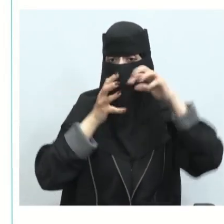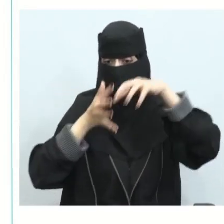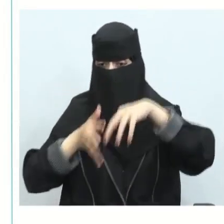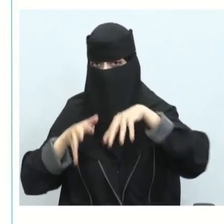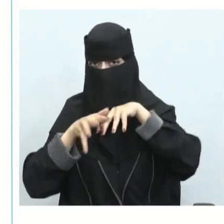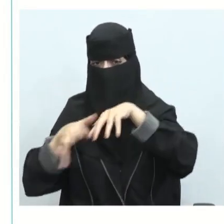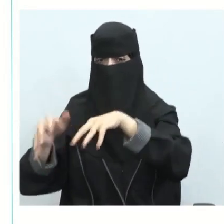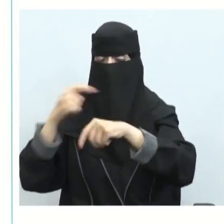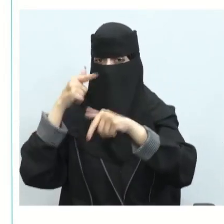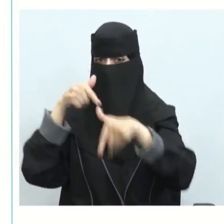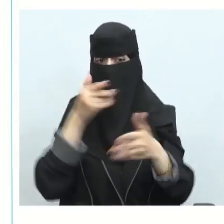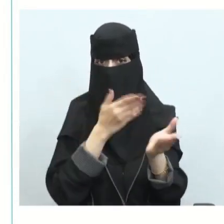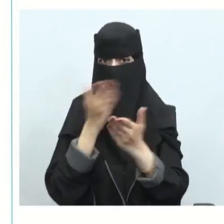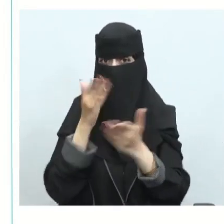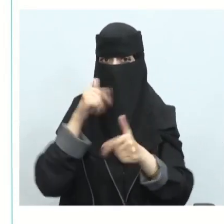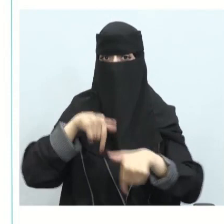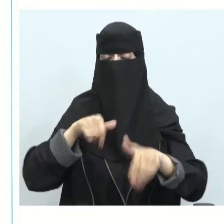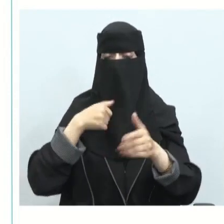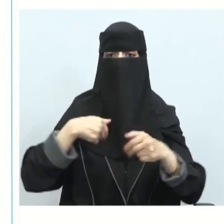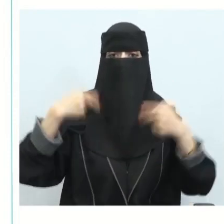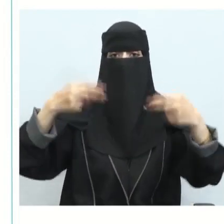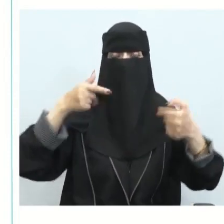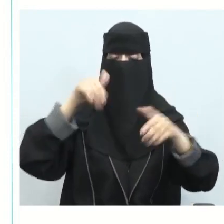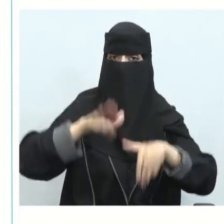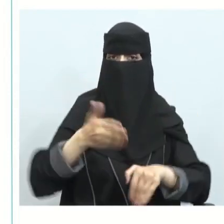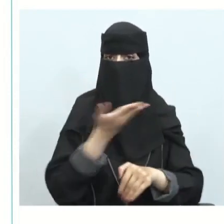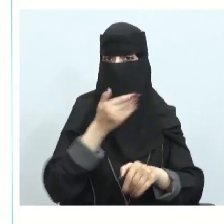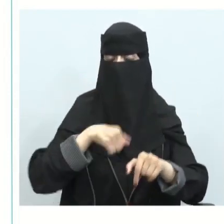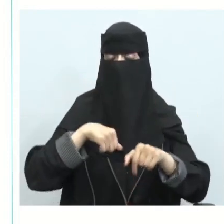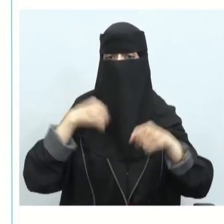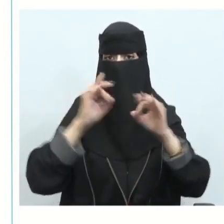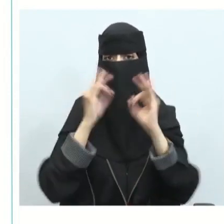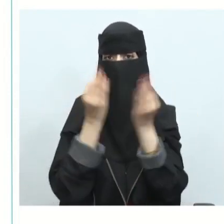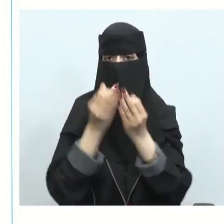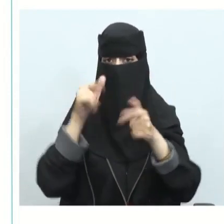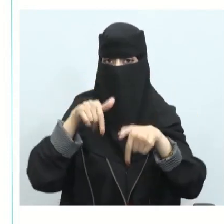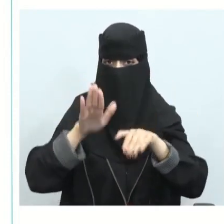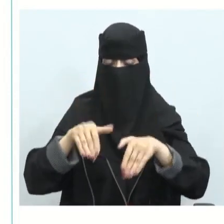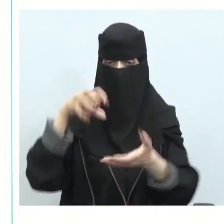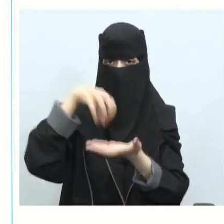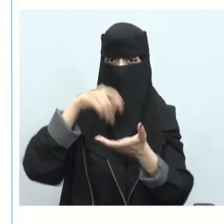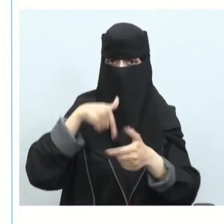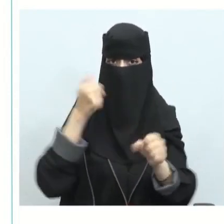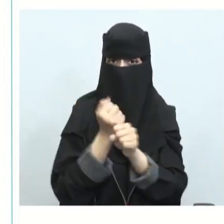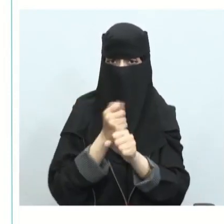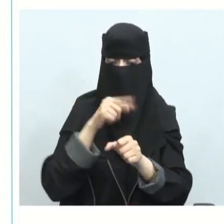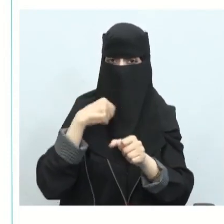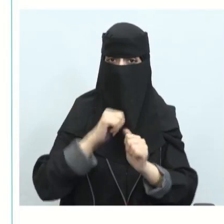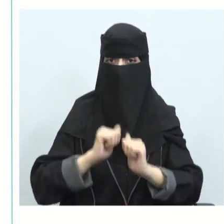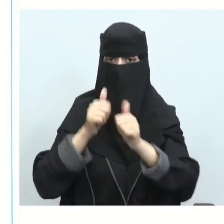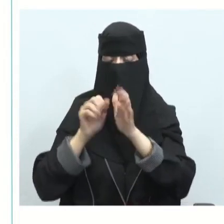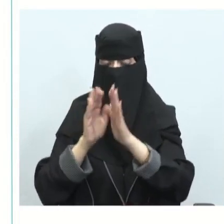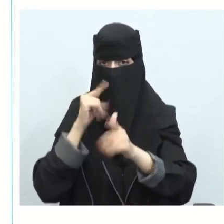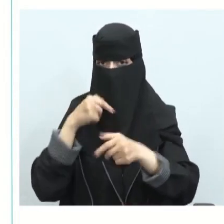لزائر الفعالية له تأثير على المجتمع المحلي بما في ذلك مشغل الأعمال في حين أن الشركات قد